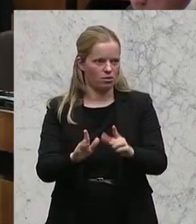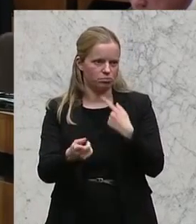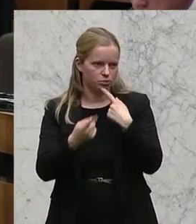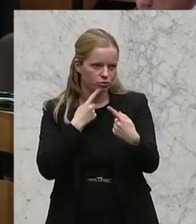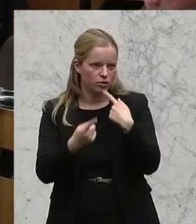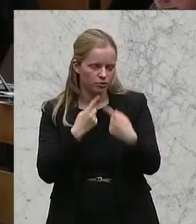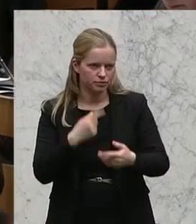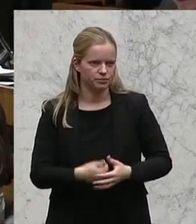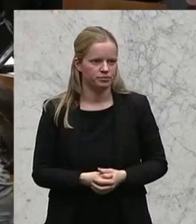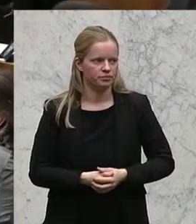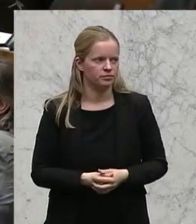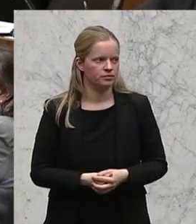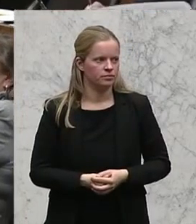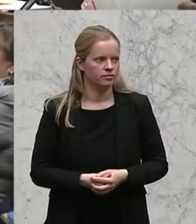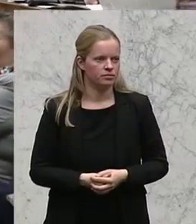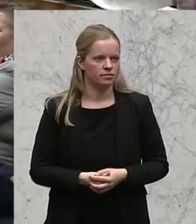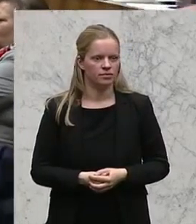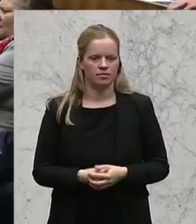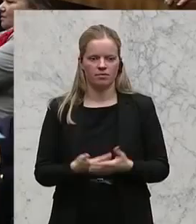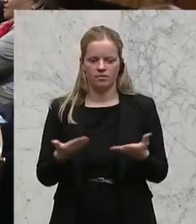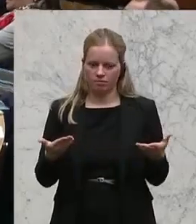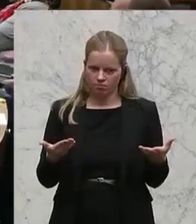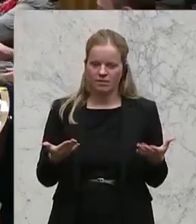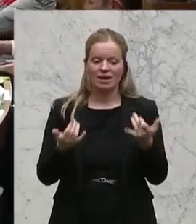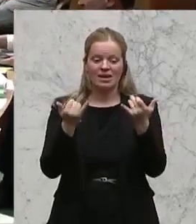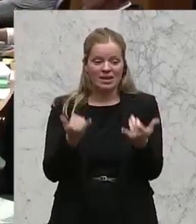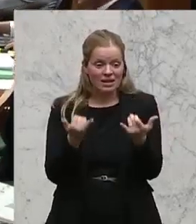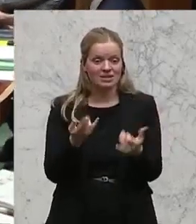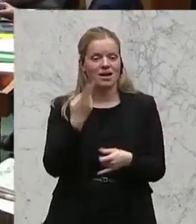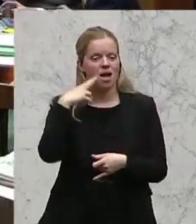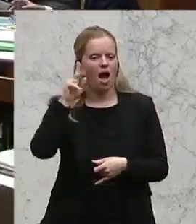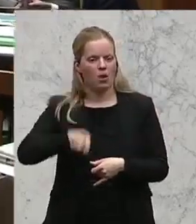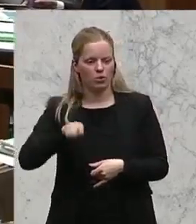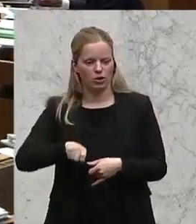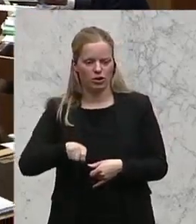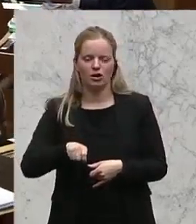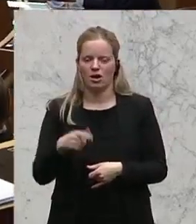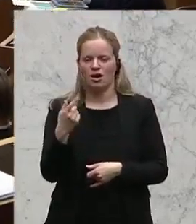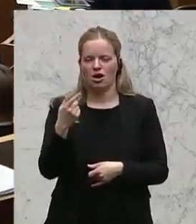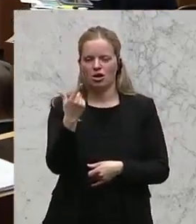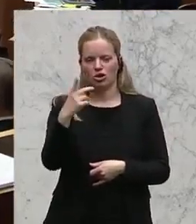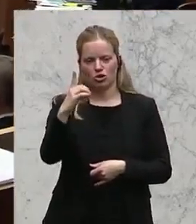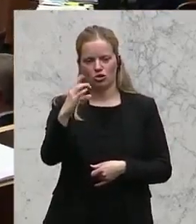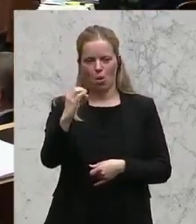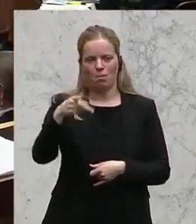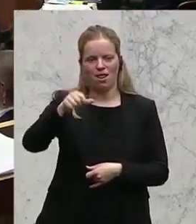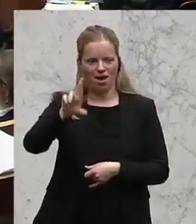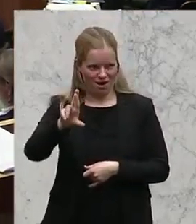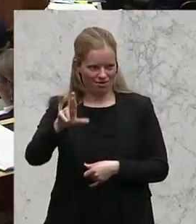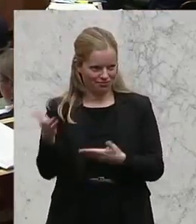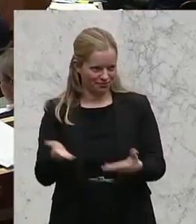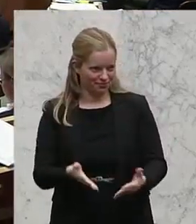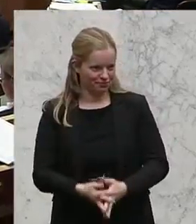Zustimmung zur Kritik der FPÖ an der Entlassung eines Wiener Arztes kommt von Eva Mückstein, Gesundheitssprecherin der Grünen. Der Fall sei